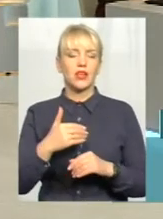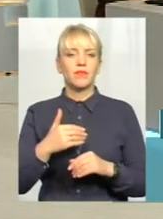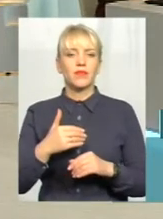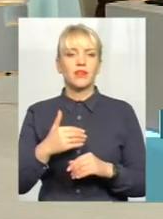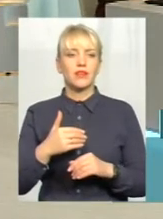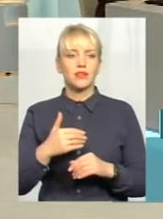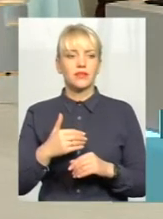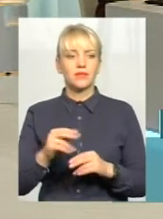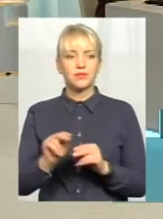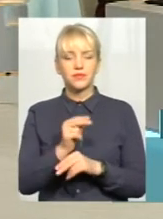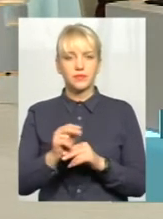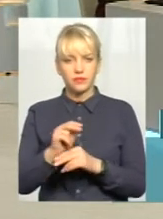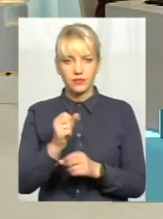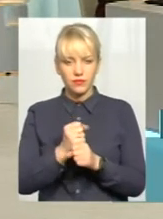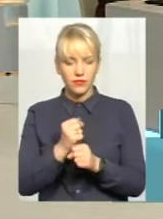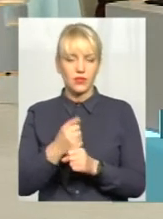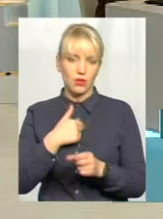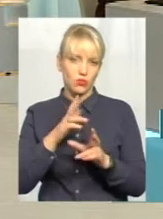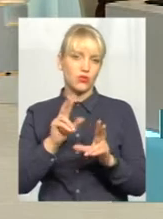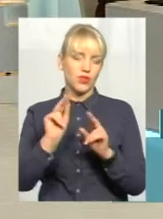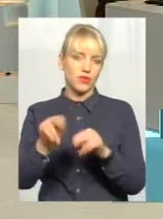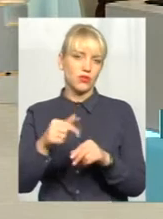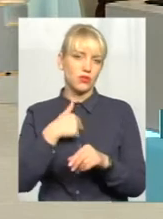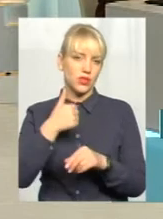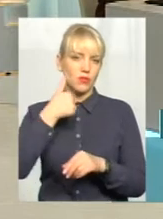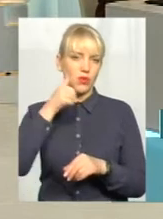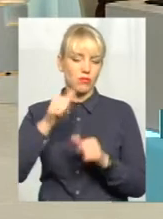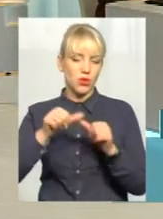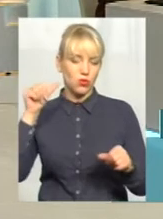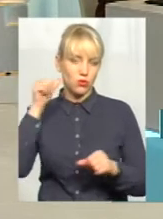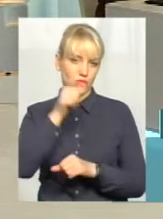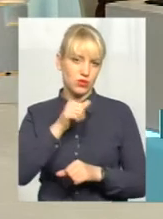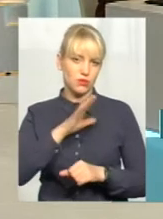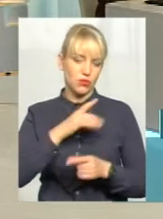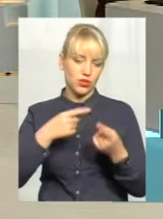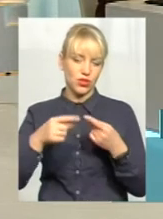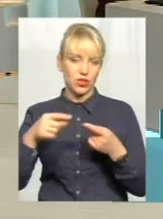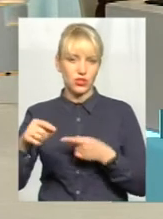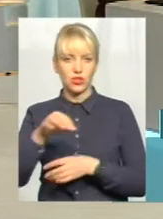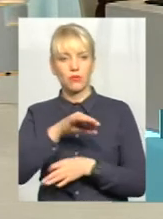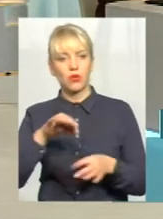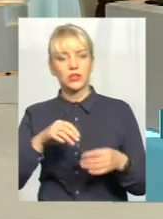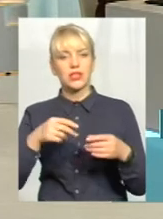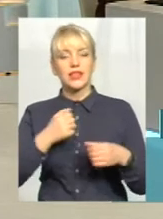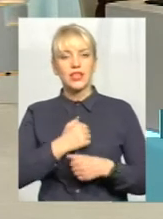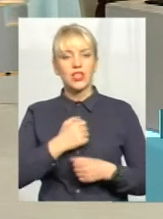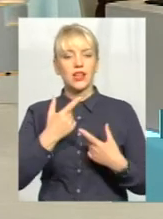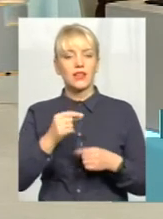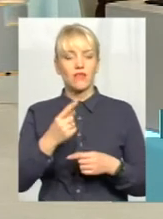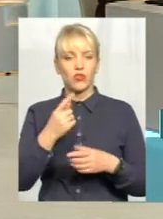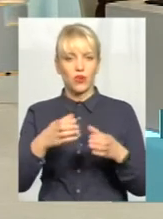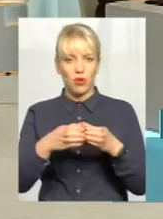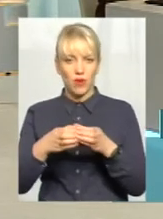дірки, будемо так говорити. Але я буду відвертий. У нас минулому році були і інші проєкти, на жаль, коли там в одній з громад